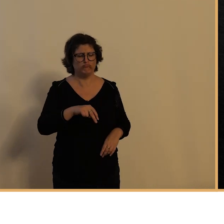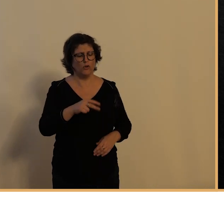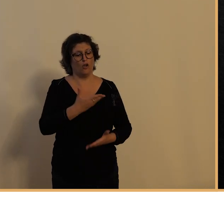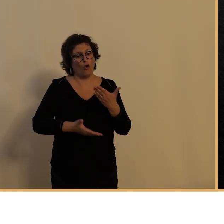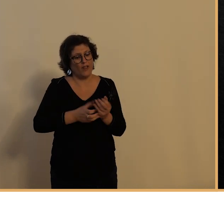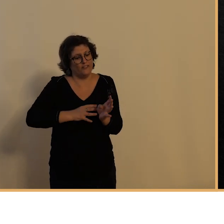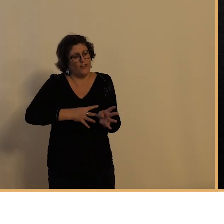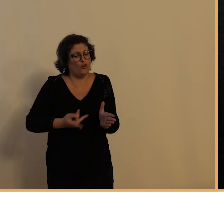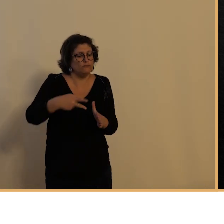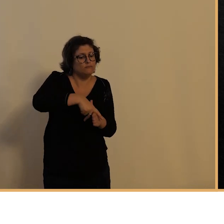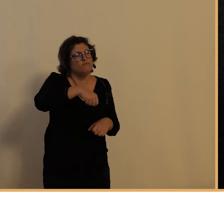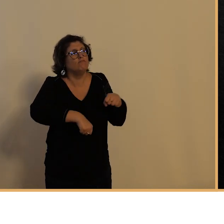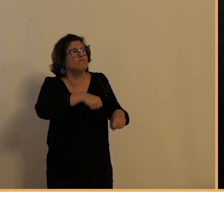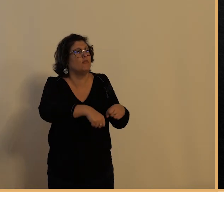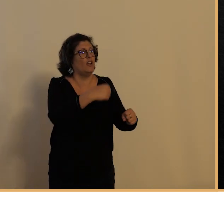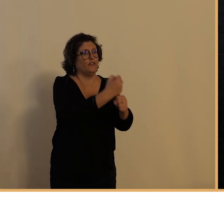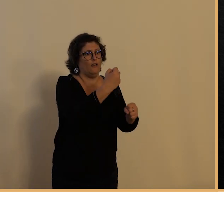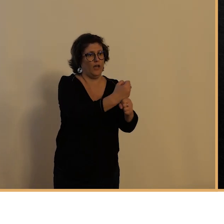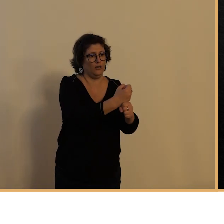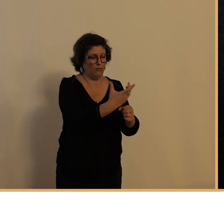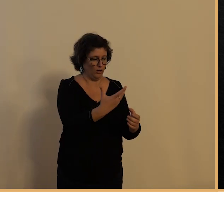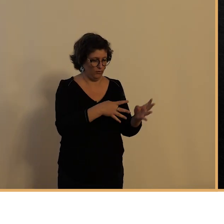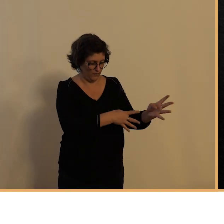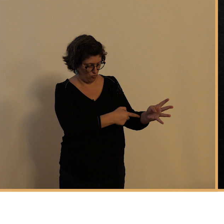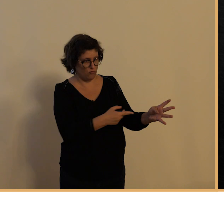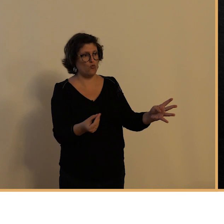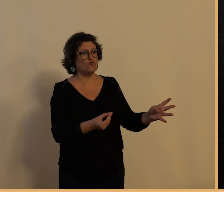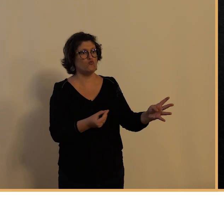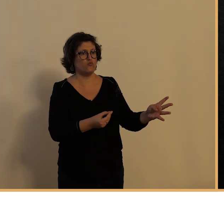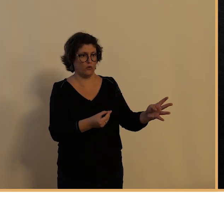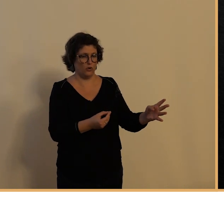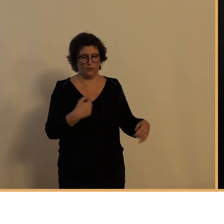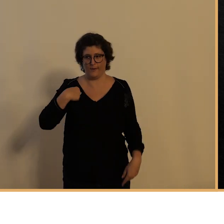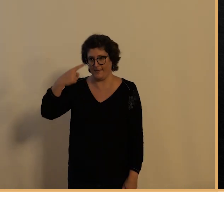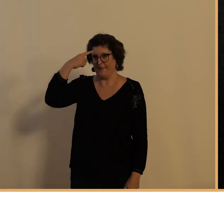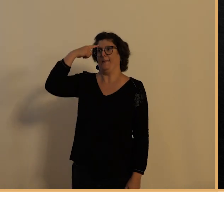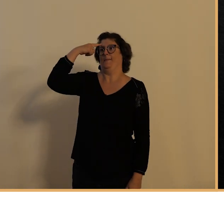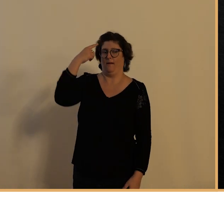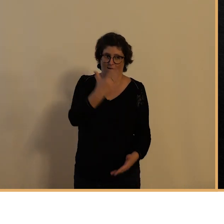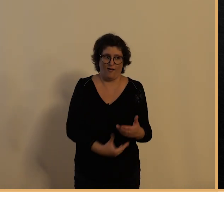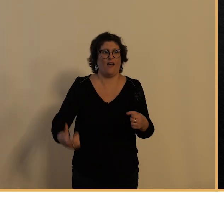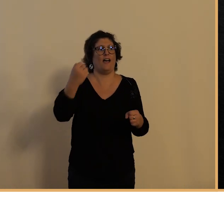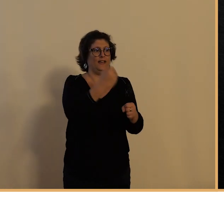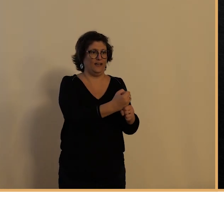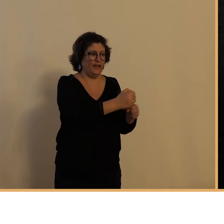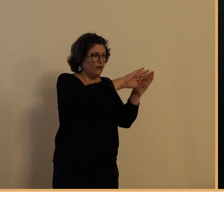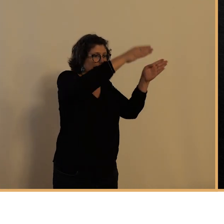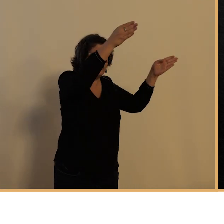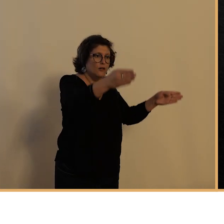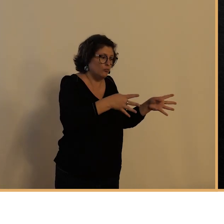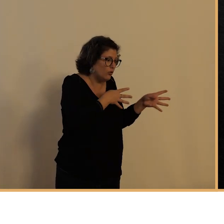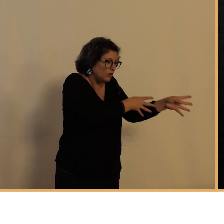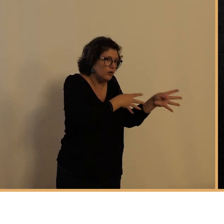aménagements et notamment des garages à vélo alors les premiers garages à vélo à Tours sont apparus pendant la guerre